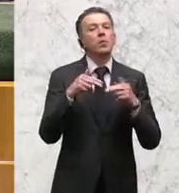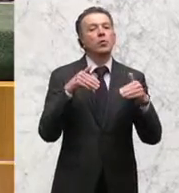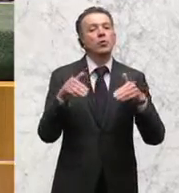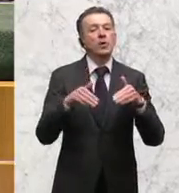Basis.